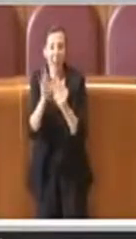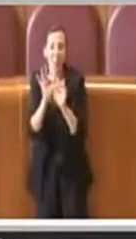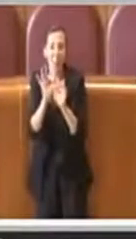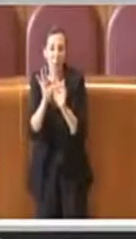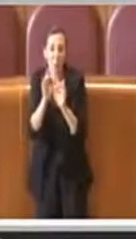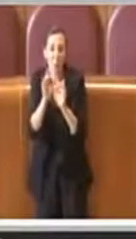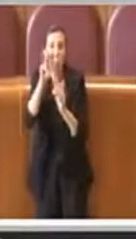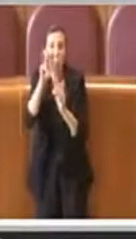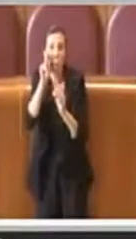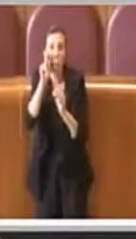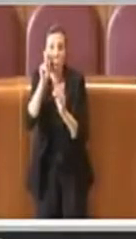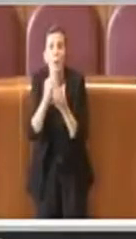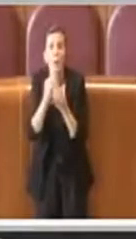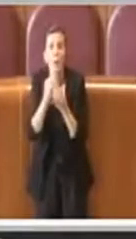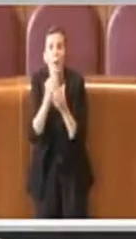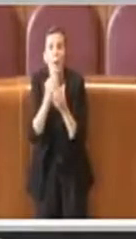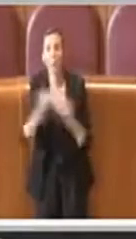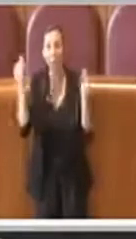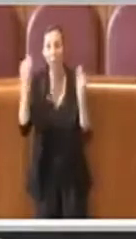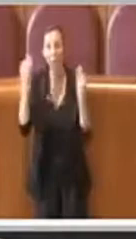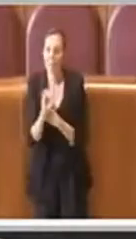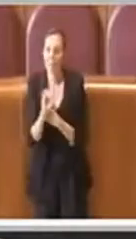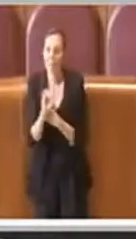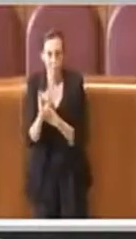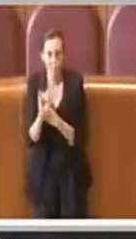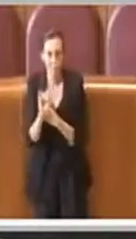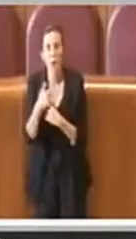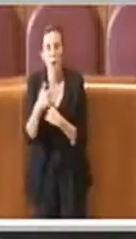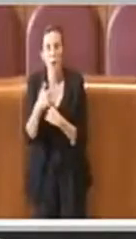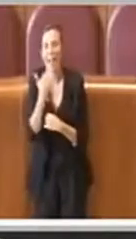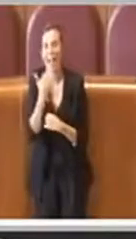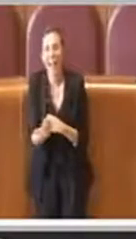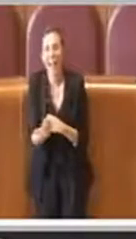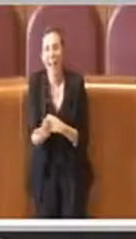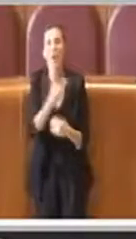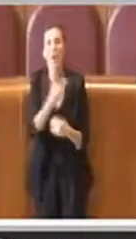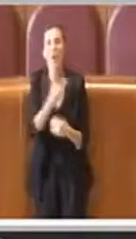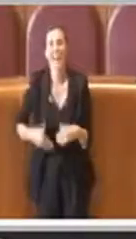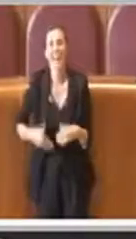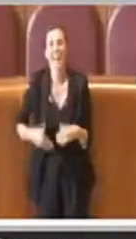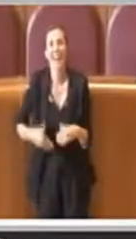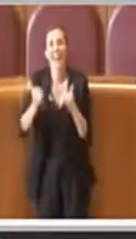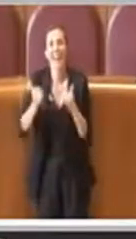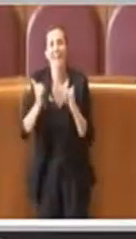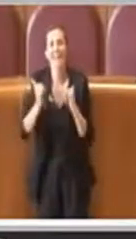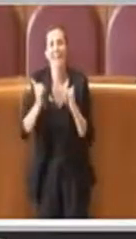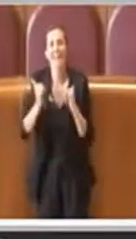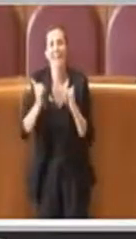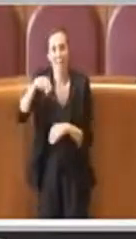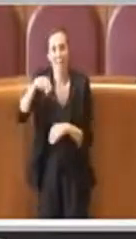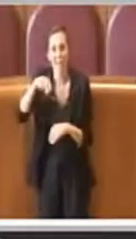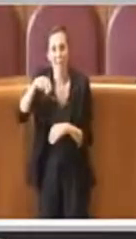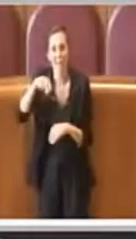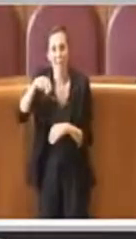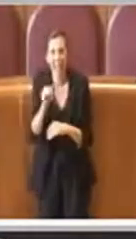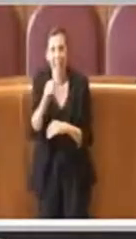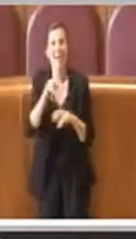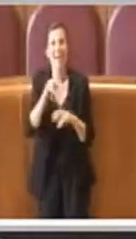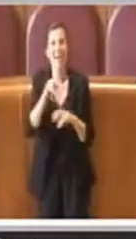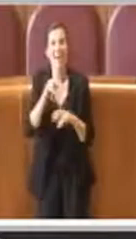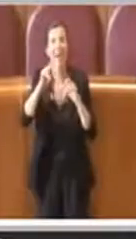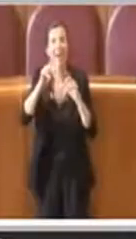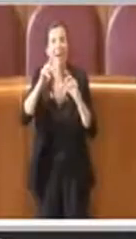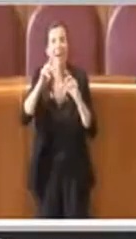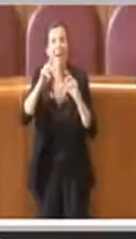quindi ringrazio anche il consigliere Figliomeni per tutti gli argomenti che oggi ha portato alla